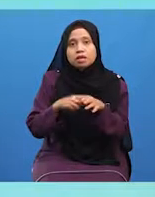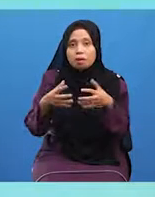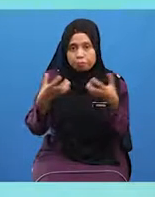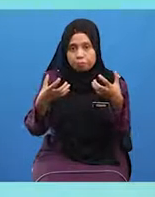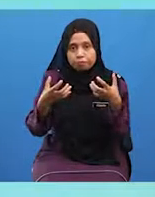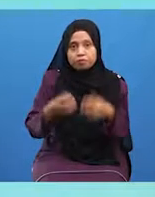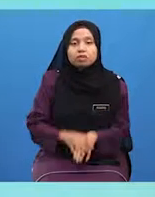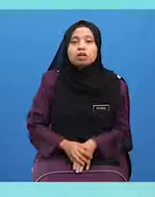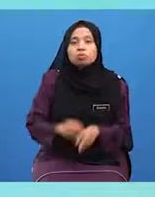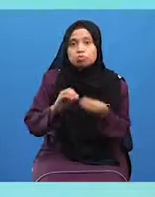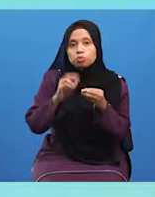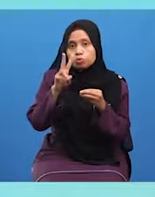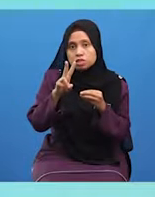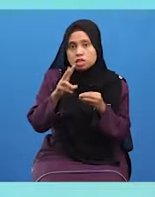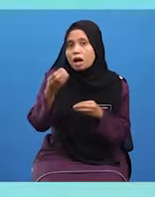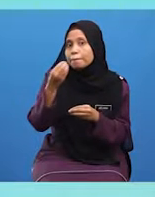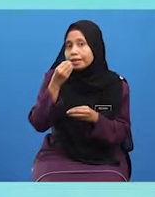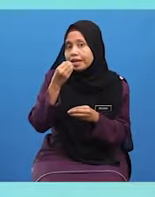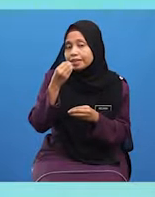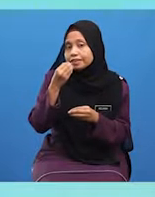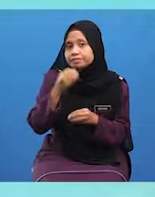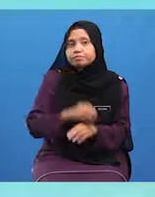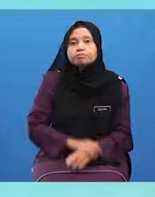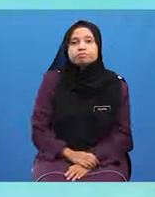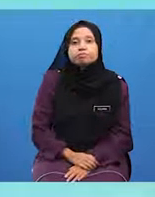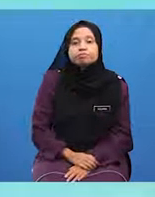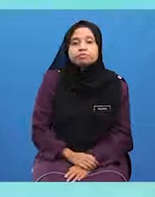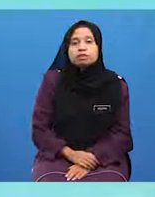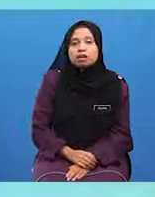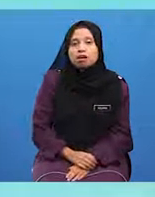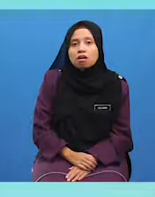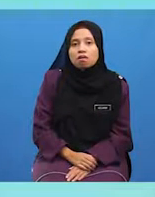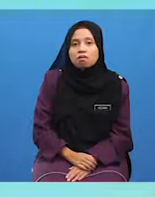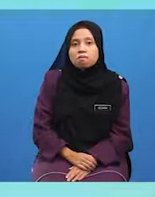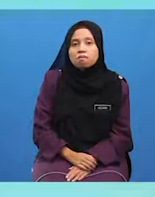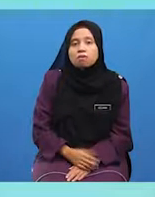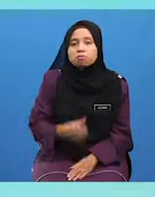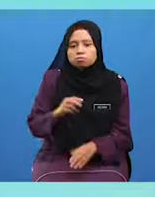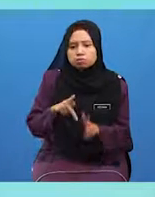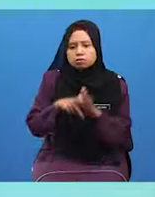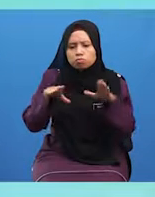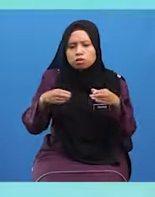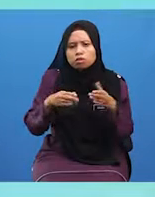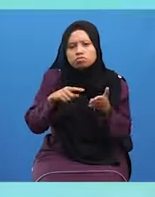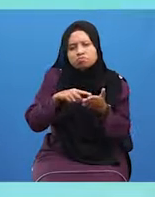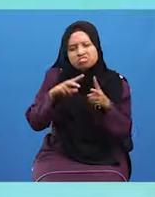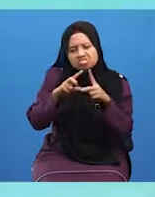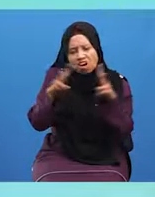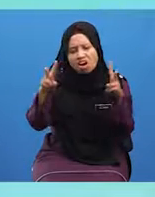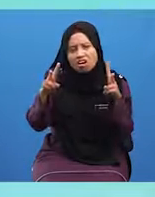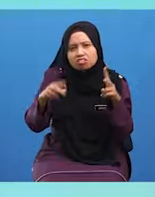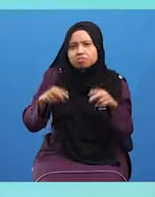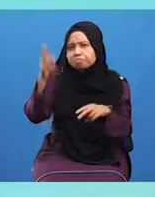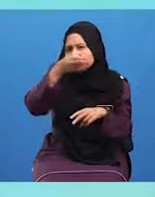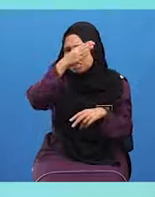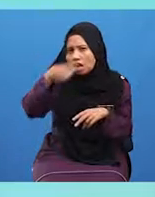Dua Makan Dan Minum Dalam Tandas Perbuatan Ini Sangat Sangat